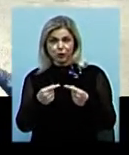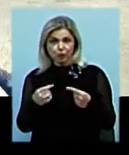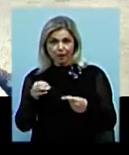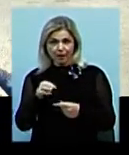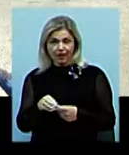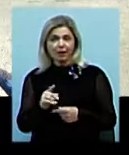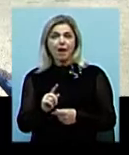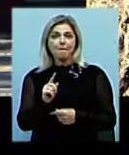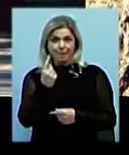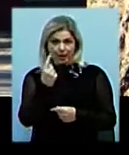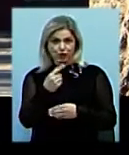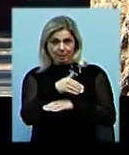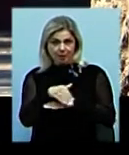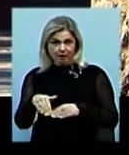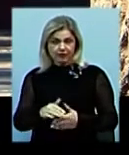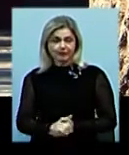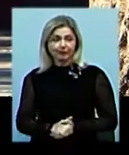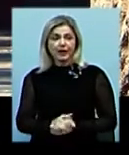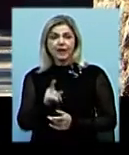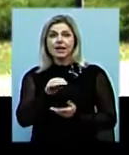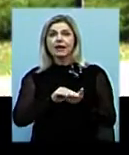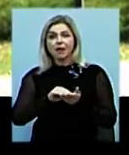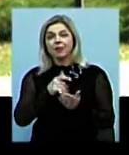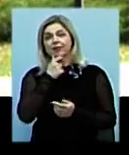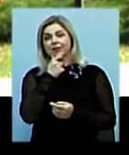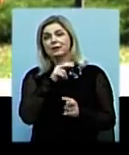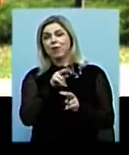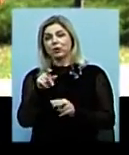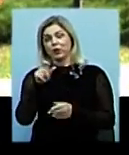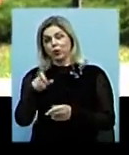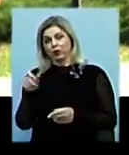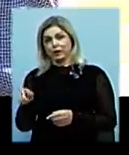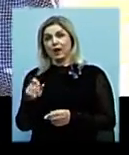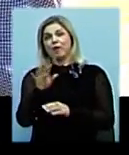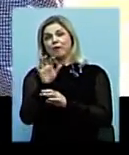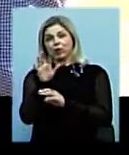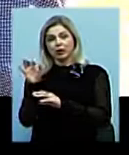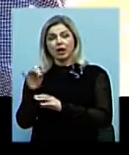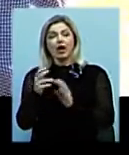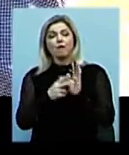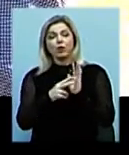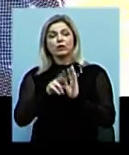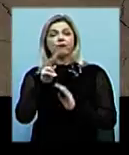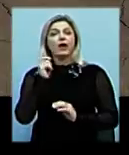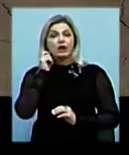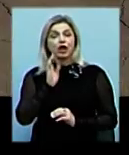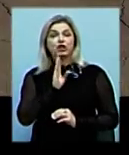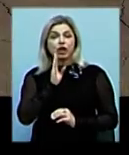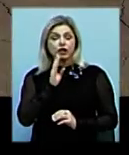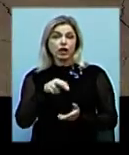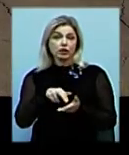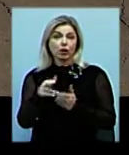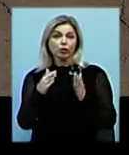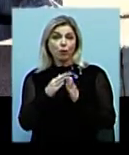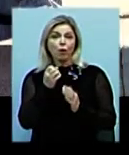першу партію вона». За репетицією спостерігають городяни, фотографують. 82-річна Людмила Заковенко йшла додому, коли побачила